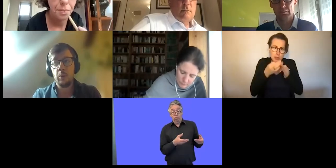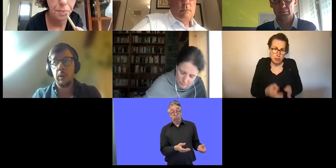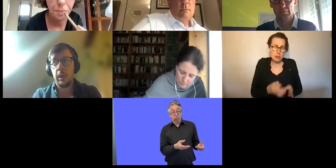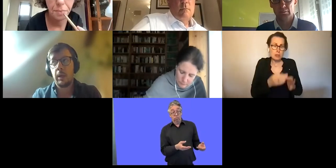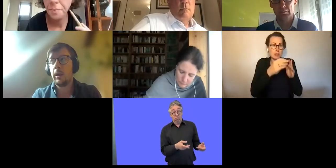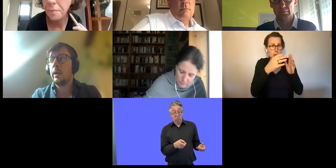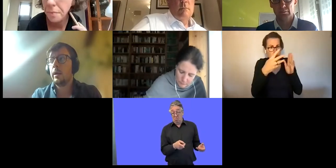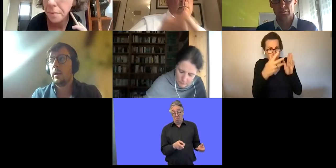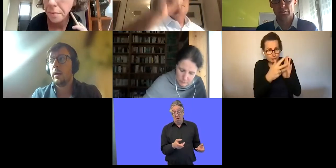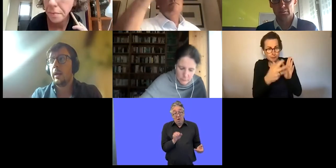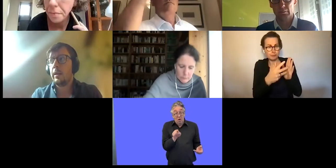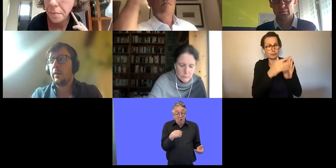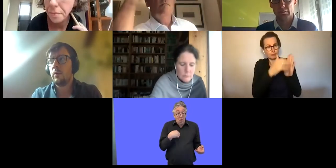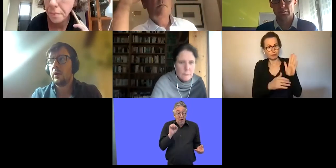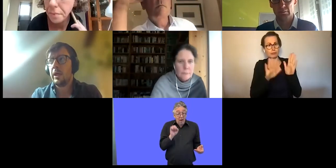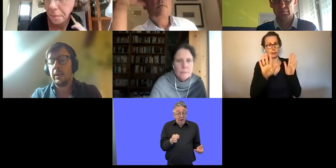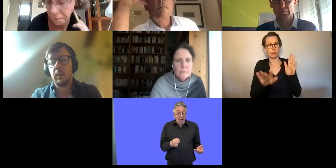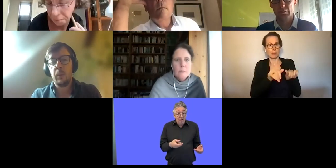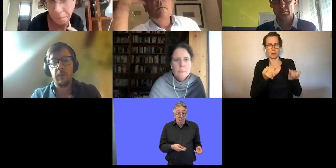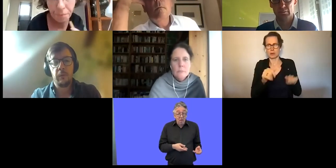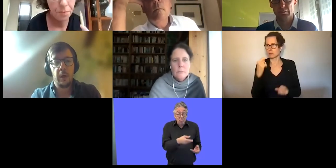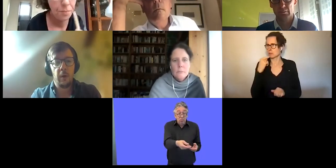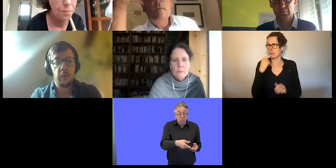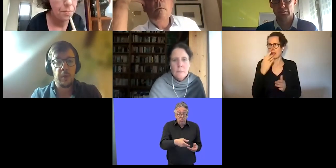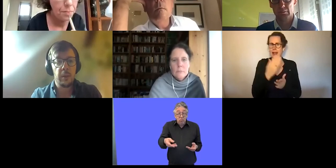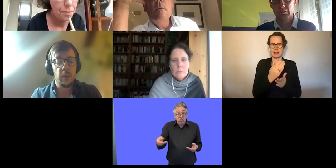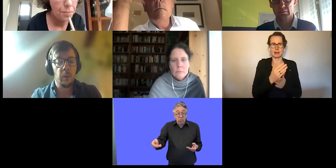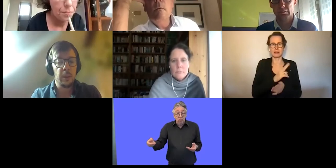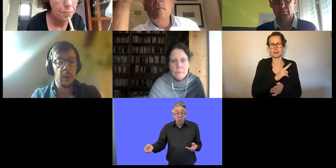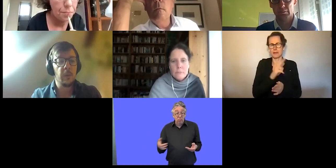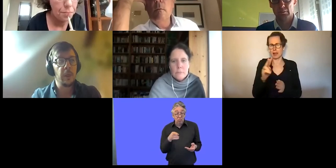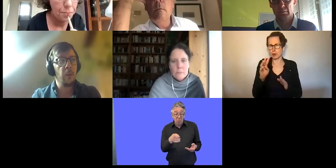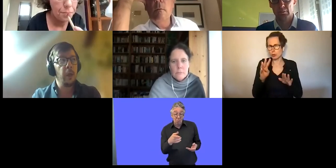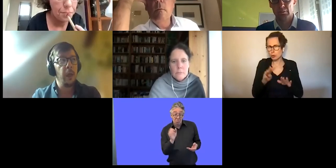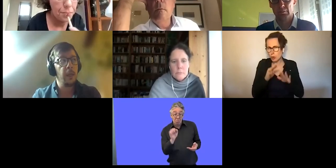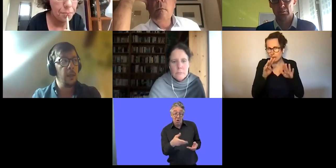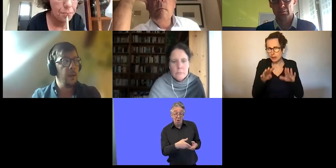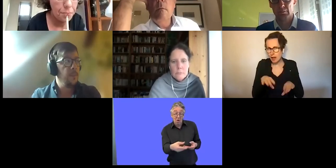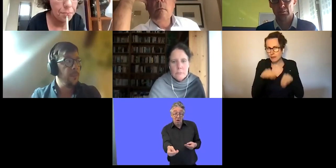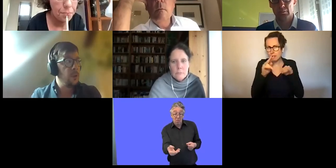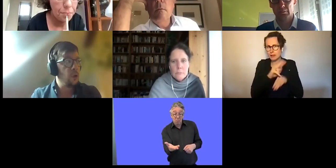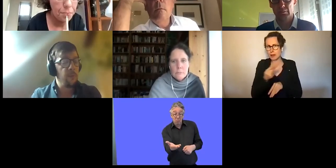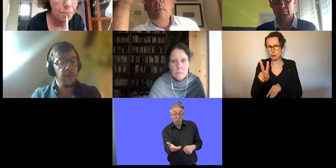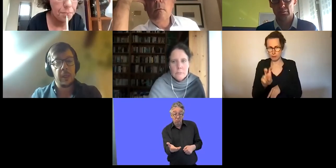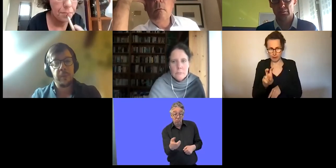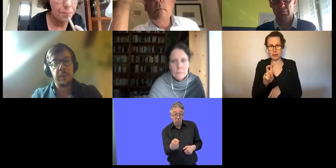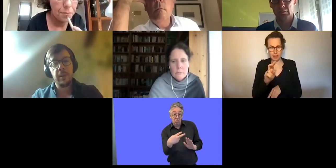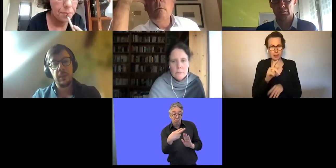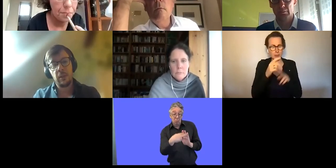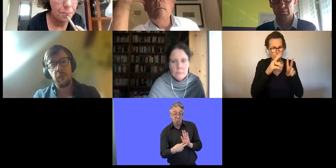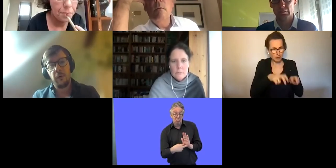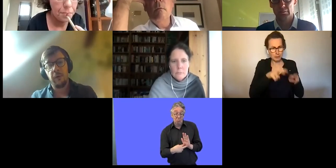ist eine detaillierte Studie über das Modell, das wir Ende 2019, 2020 betrachtet haben.